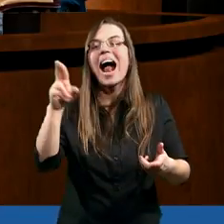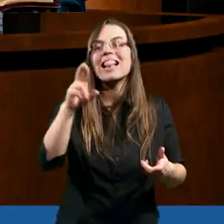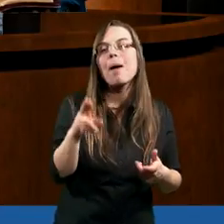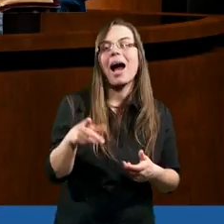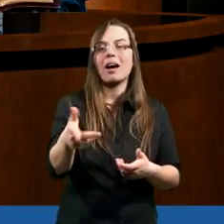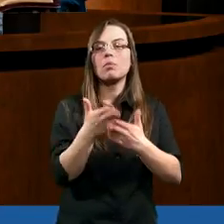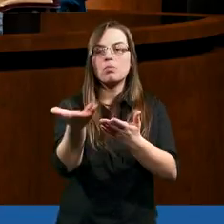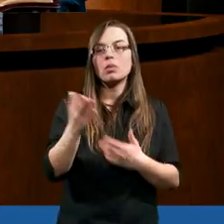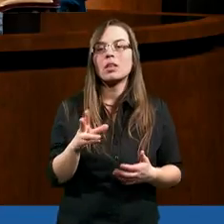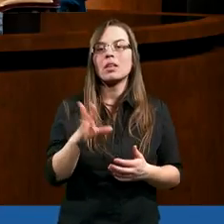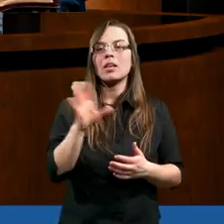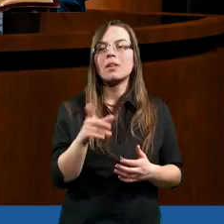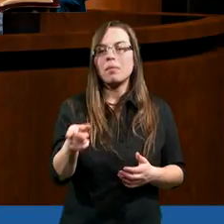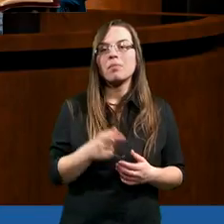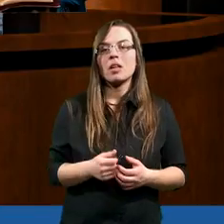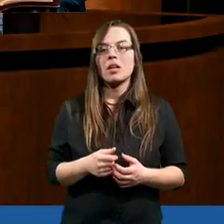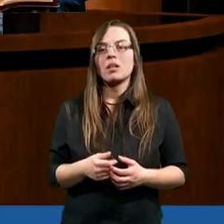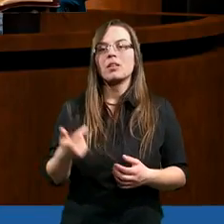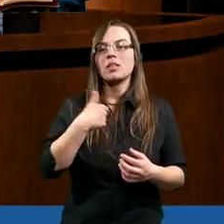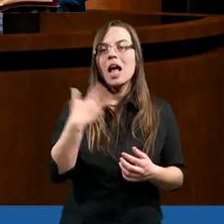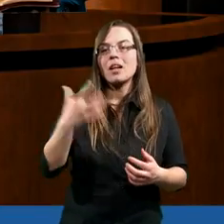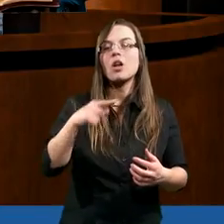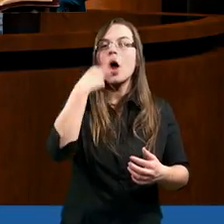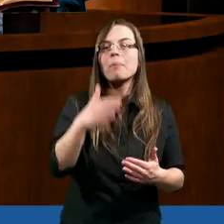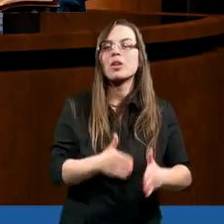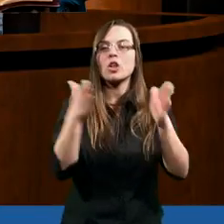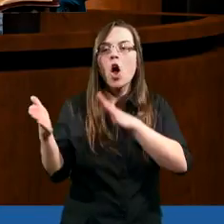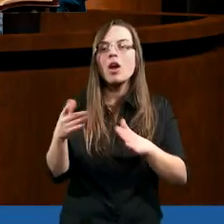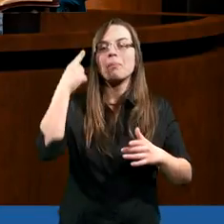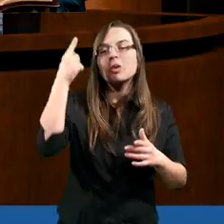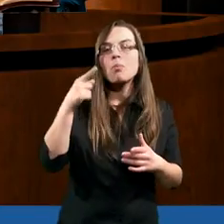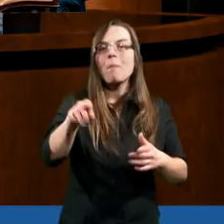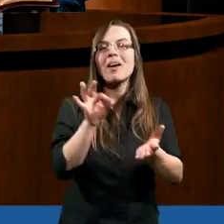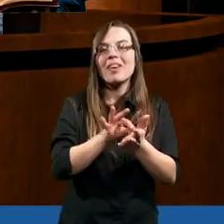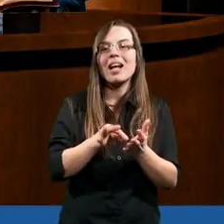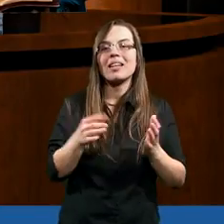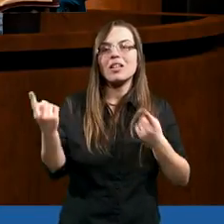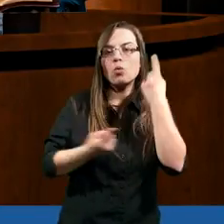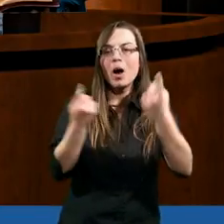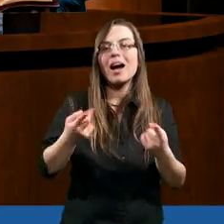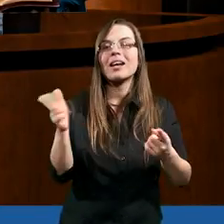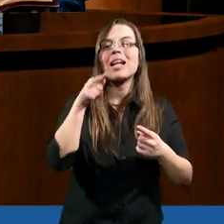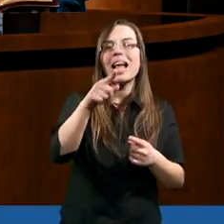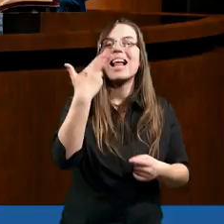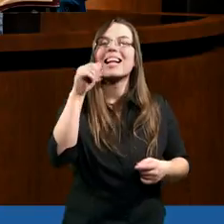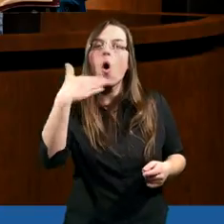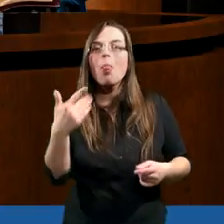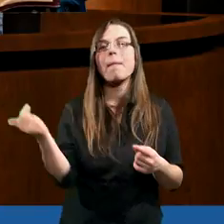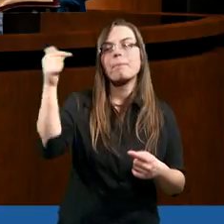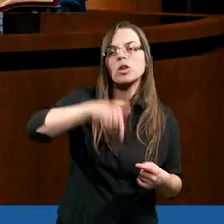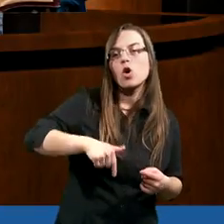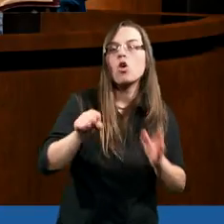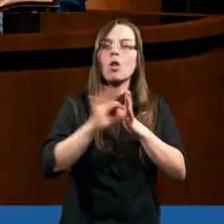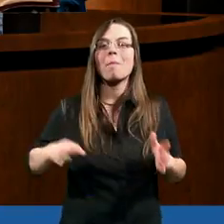Waldemarze, też masz swoją myśl. Chciałbym może na wstępie przypomnieć tylko pewną sytuację, kiedy to Nikodem